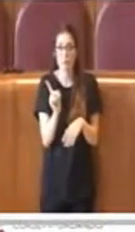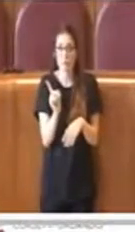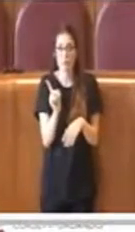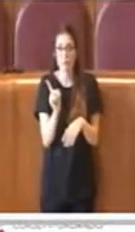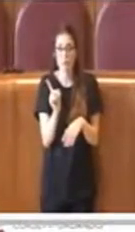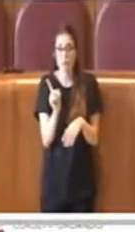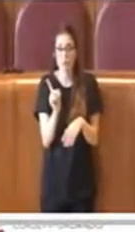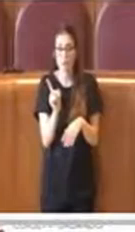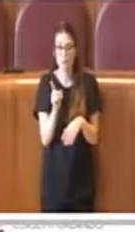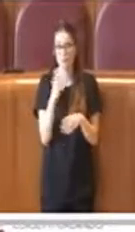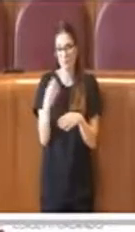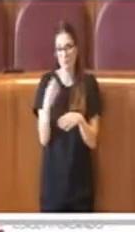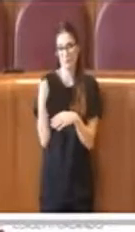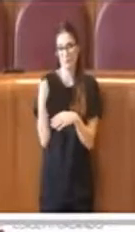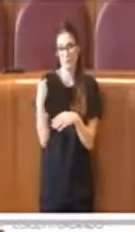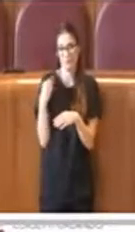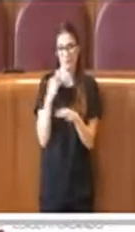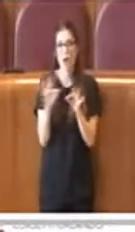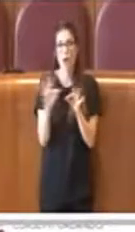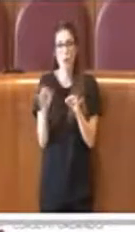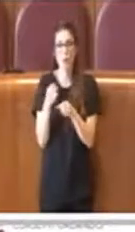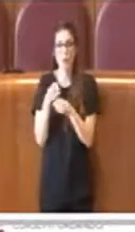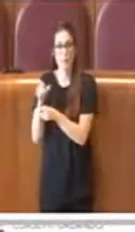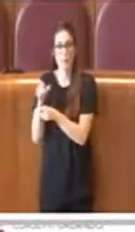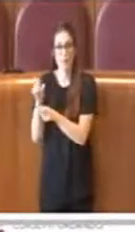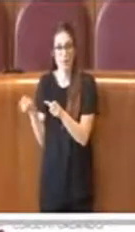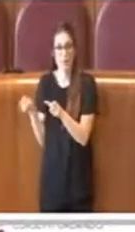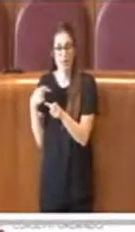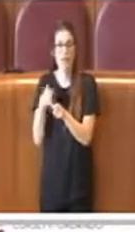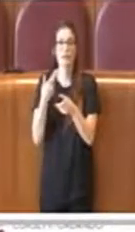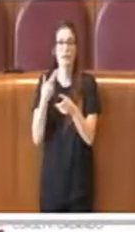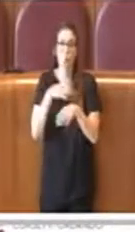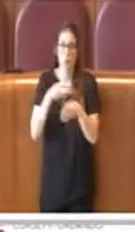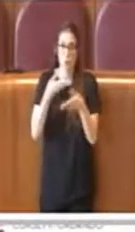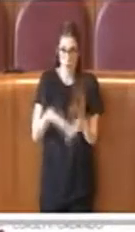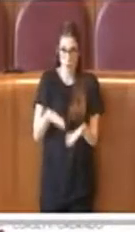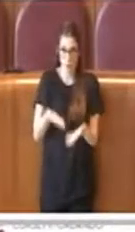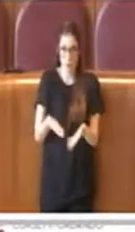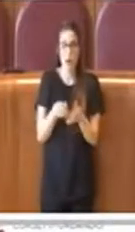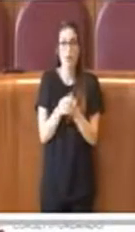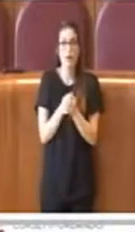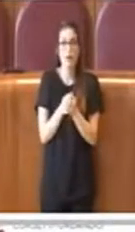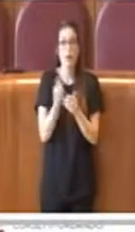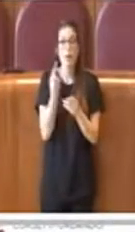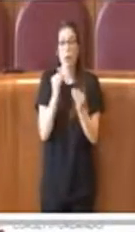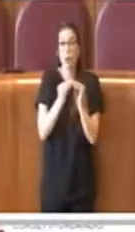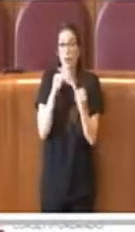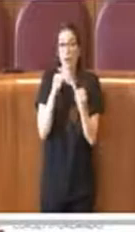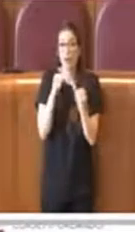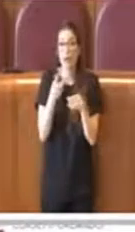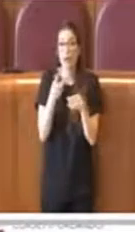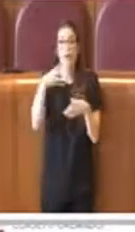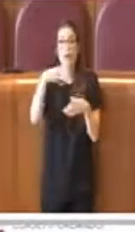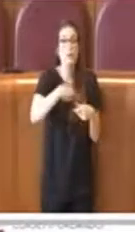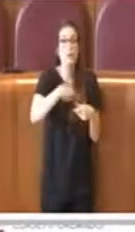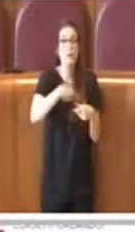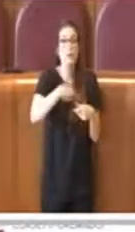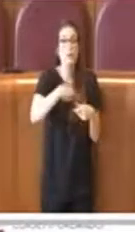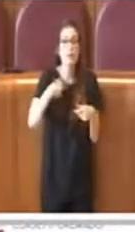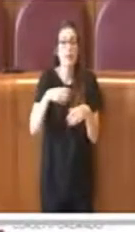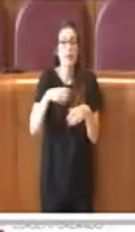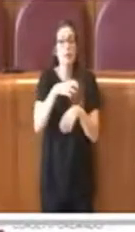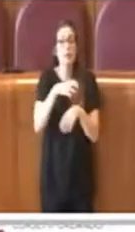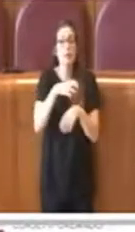richiesta di alcuni dei rappresentanti delle attuali consulte, una modalità che include i presidenti delle consulte